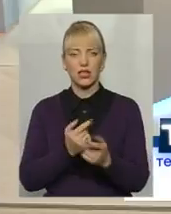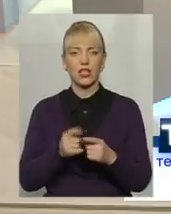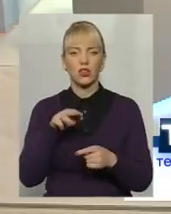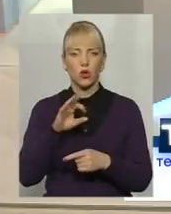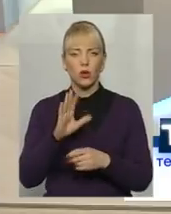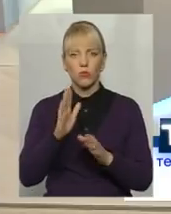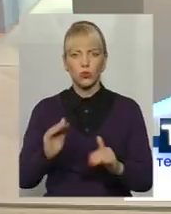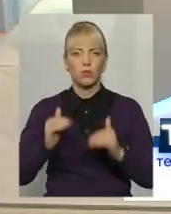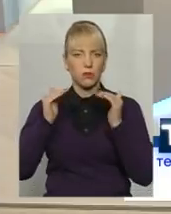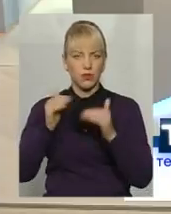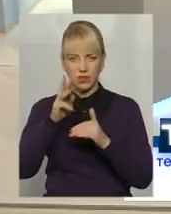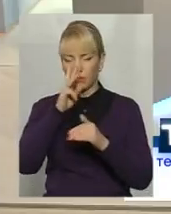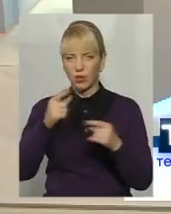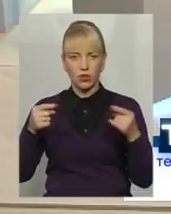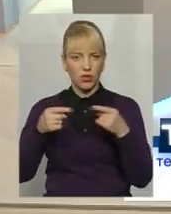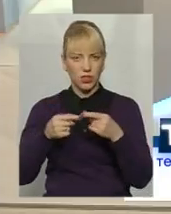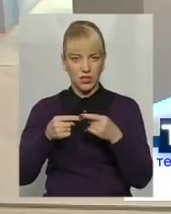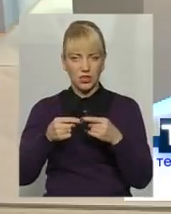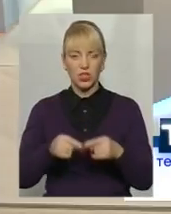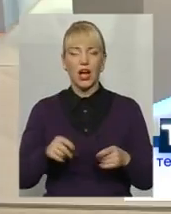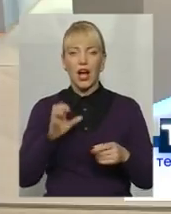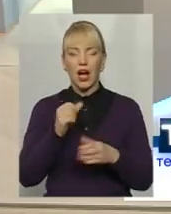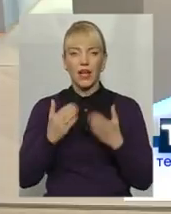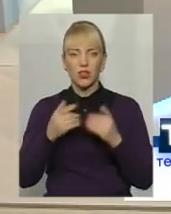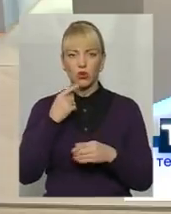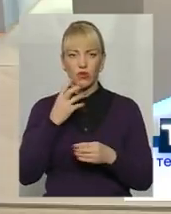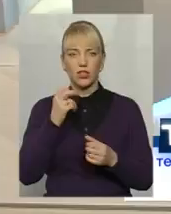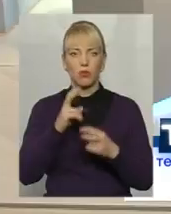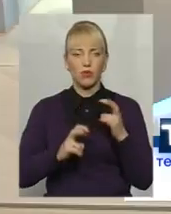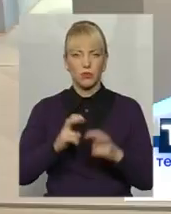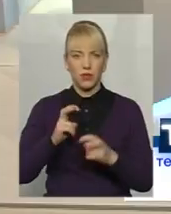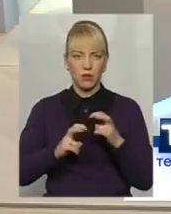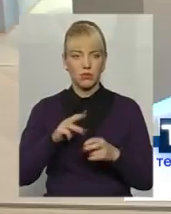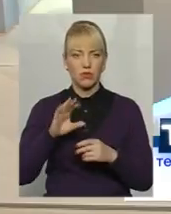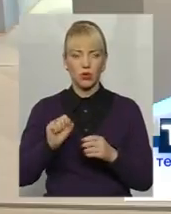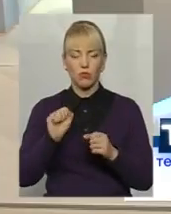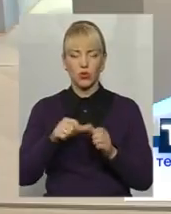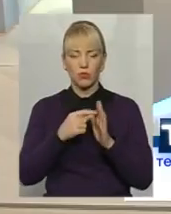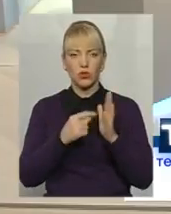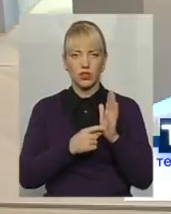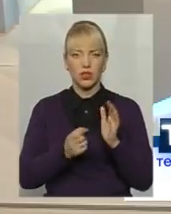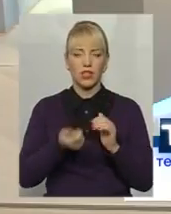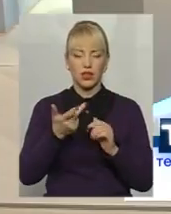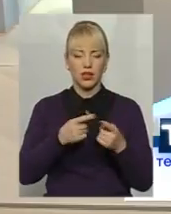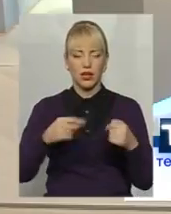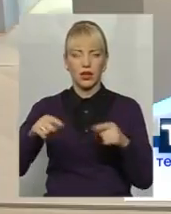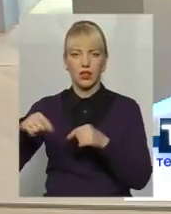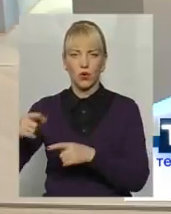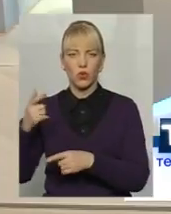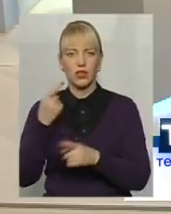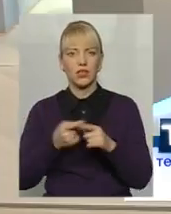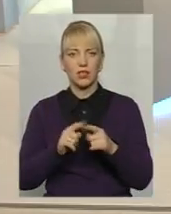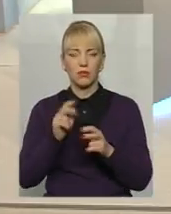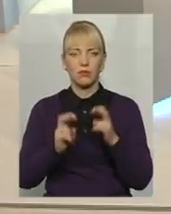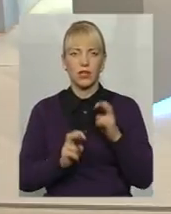підняття заробітної плати буде. Якщо говорити про підприємствах, можна розділити на кілька категорій. Ті підприємства,